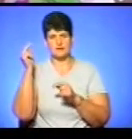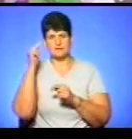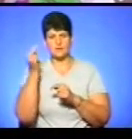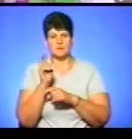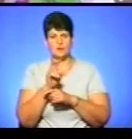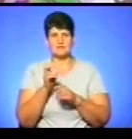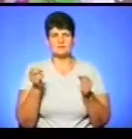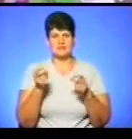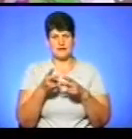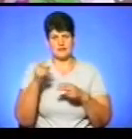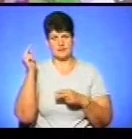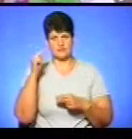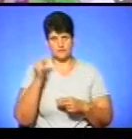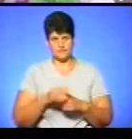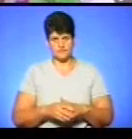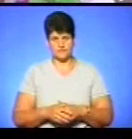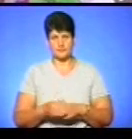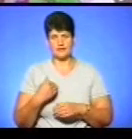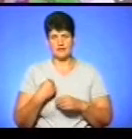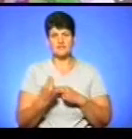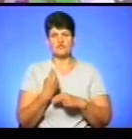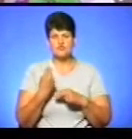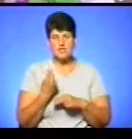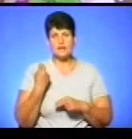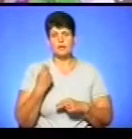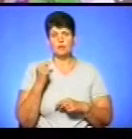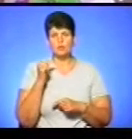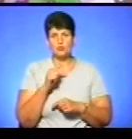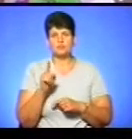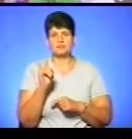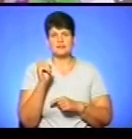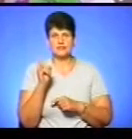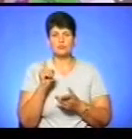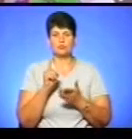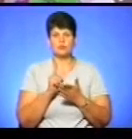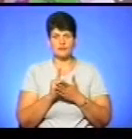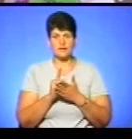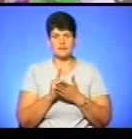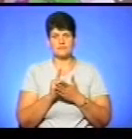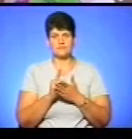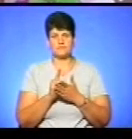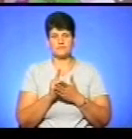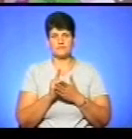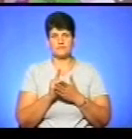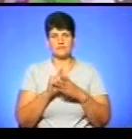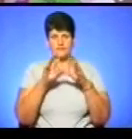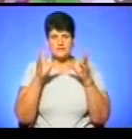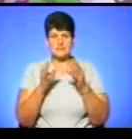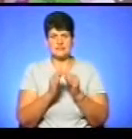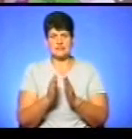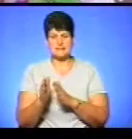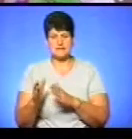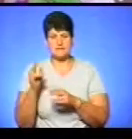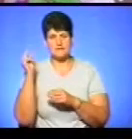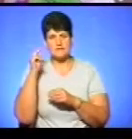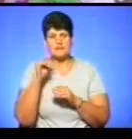спеціальні тренінги. Нас навчали в напрямку того, що ми дитинку повинні цілісні такі системи навчати,